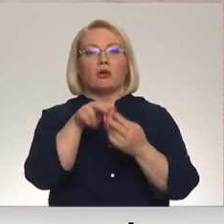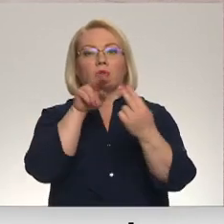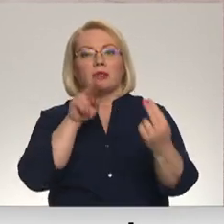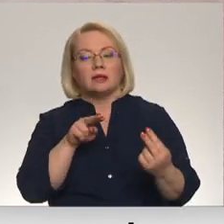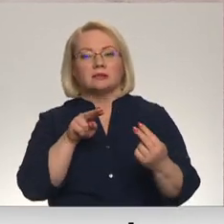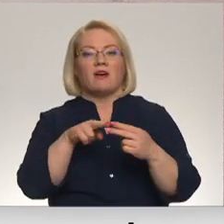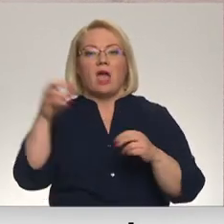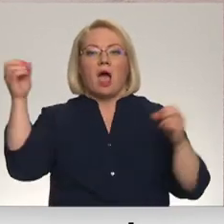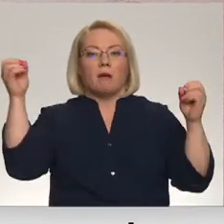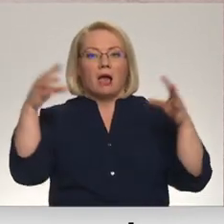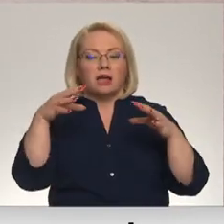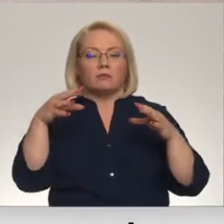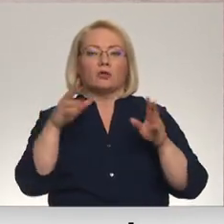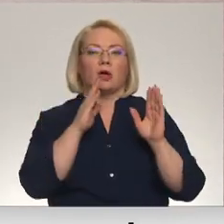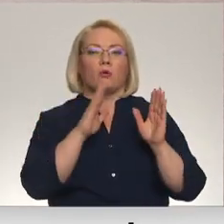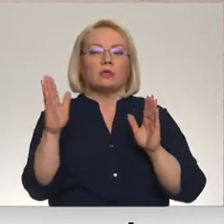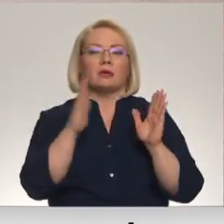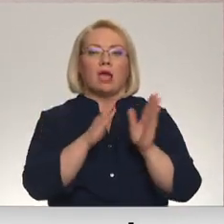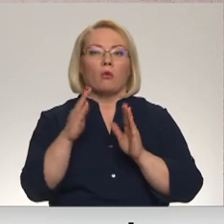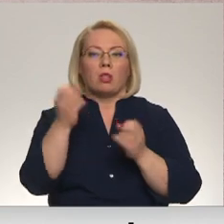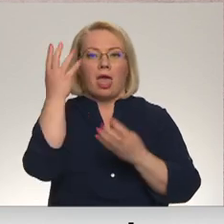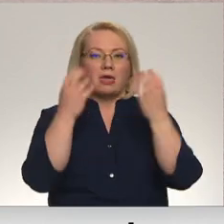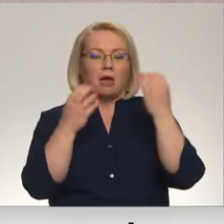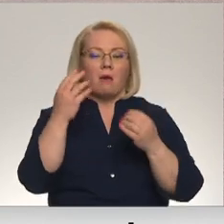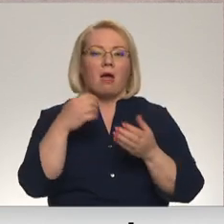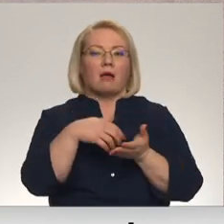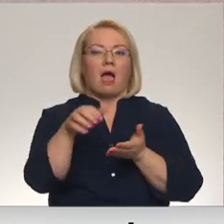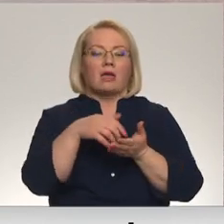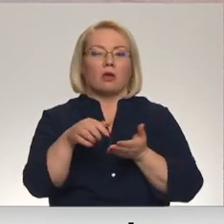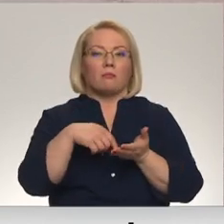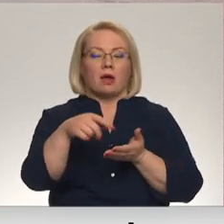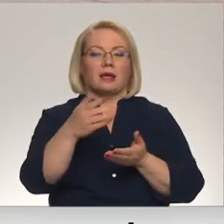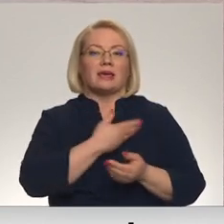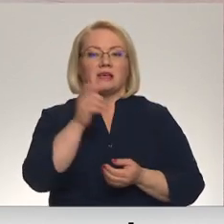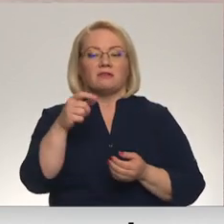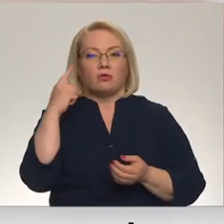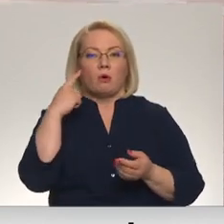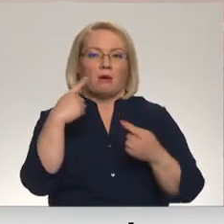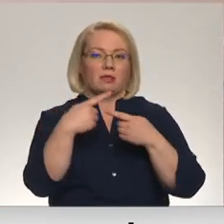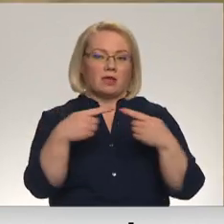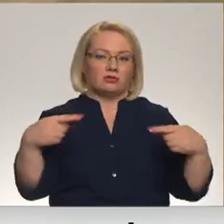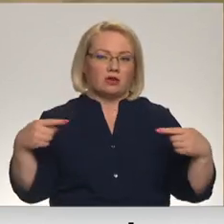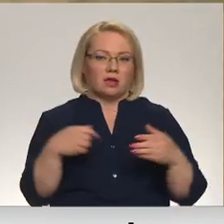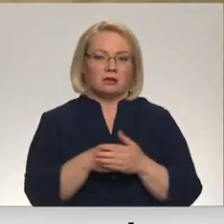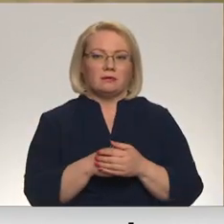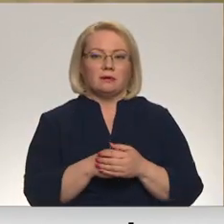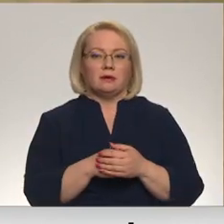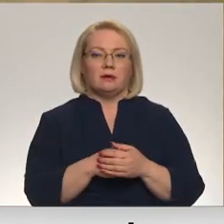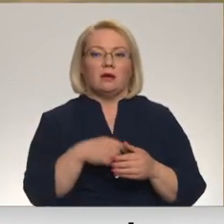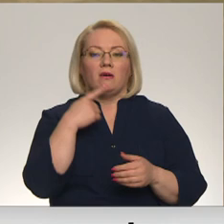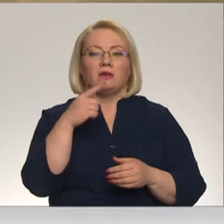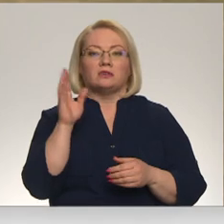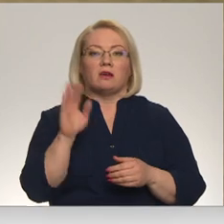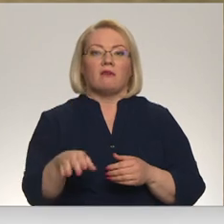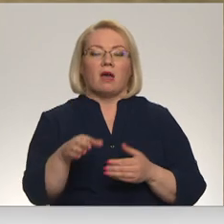apgaismota un regulējuma gājēju pārējiem. Iedzīvotāju vidū domas dalās. Uzīmēt gājēju pārējiem, man liekas. Un